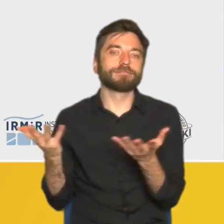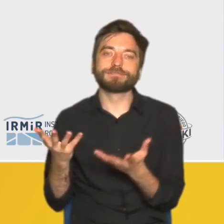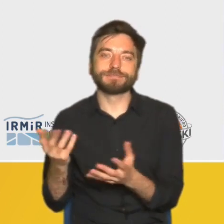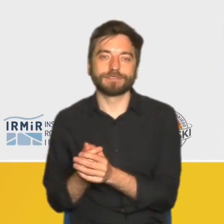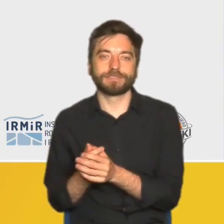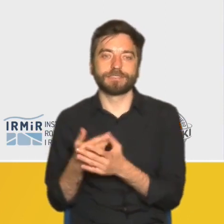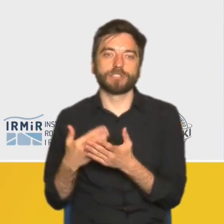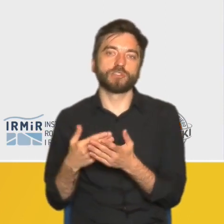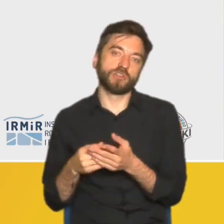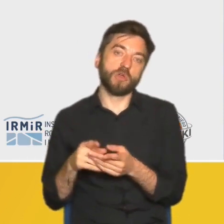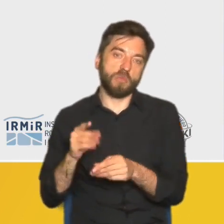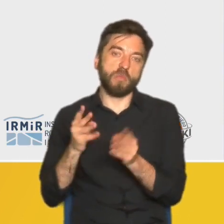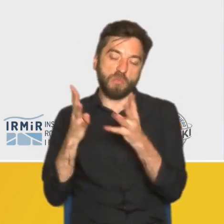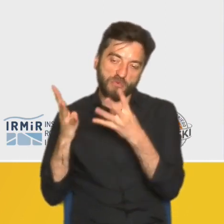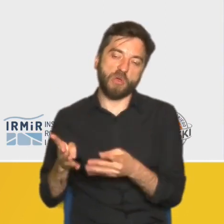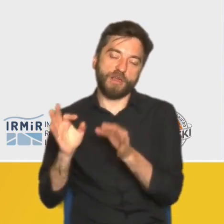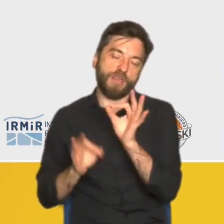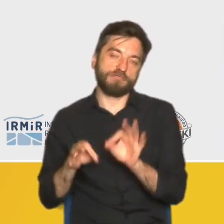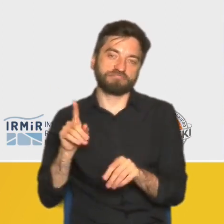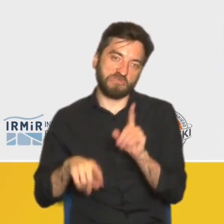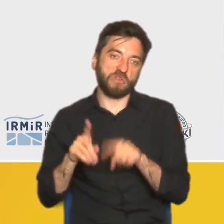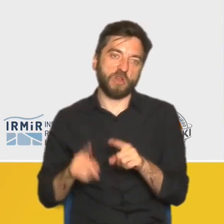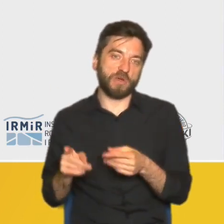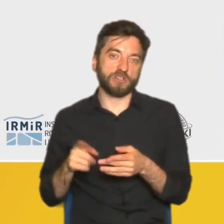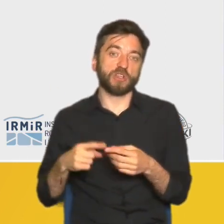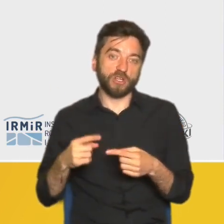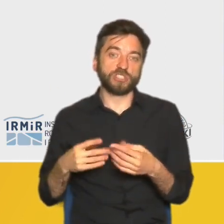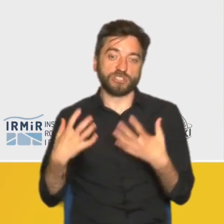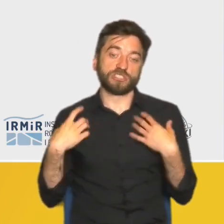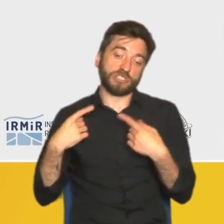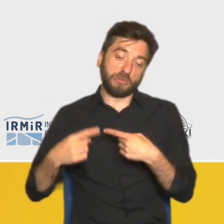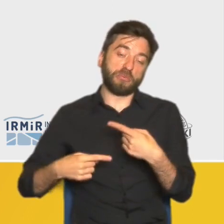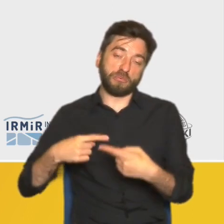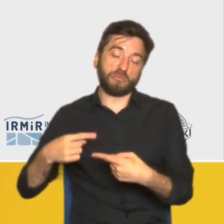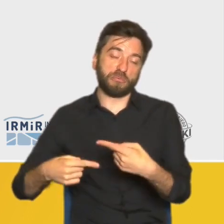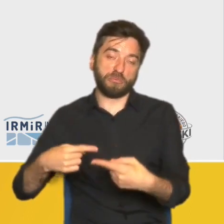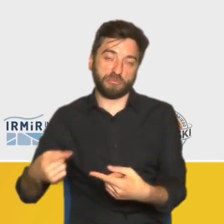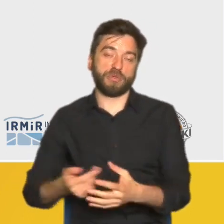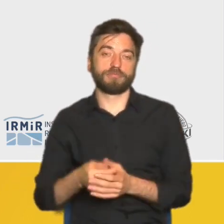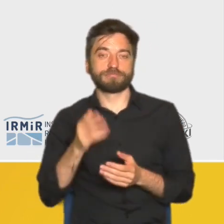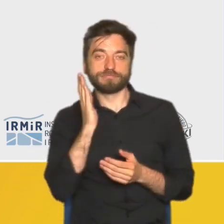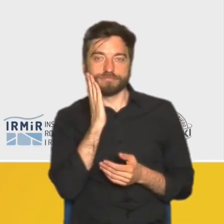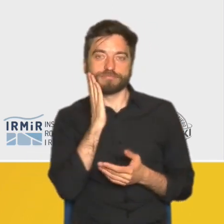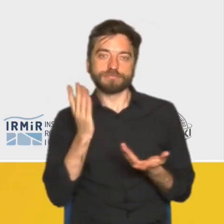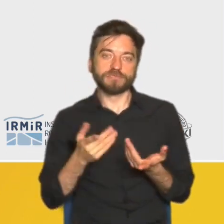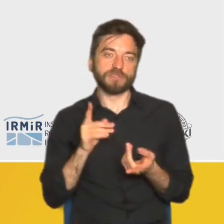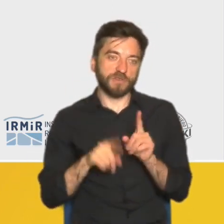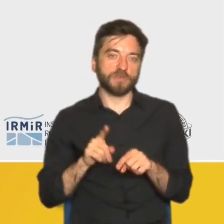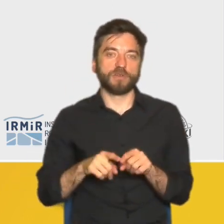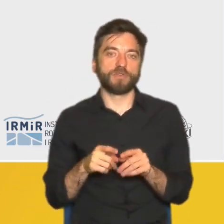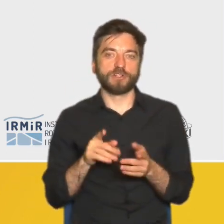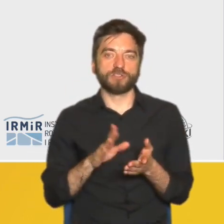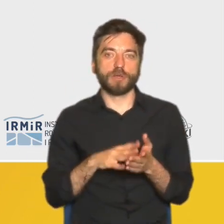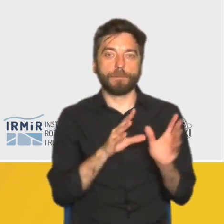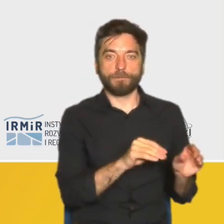tak zwanej normalnej biografii, czyli takiego oczekiwanego przebiegu drogi życiowej. Typowa biografia mieszkaniowa, jaką podzielają nasi rozmówcy, to jest